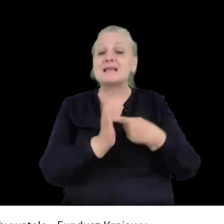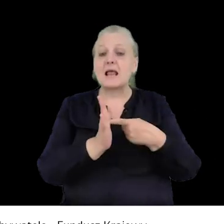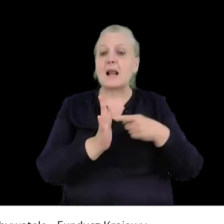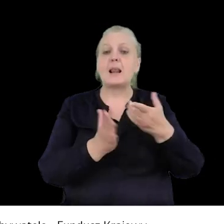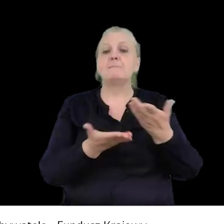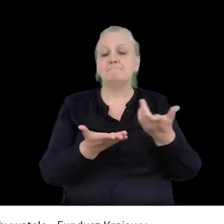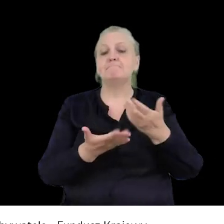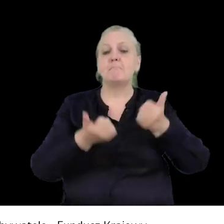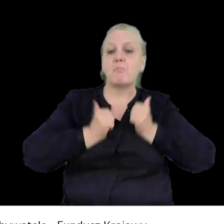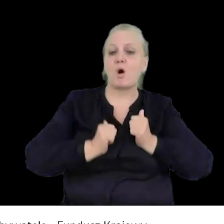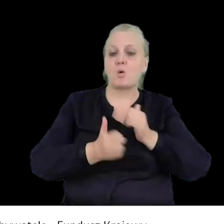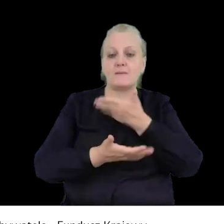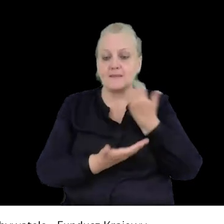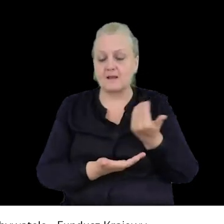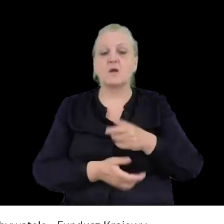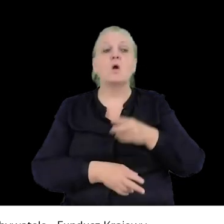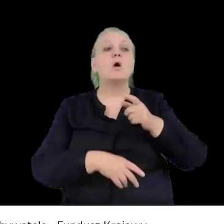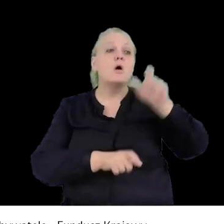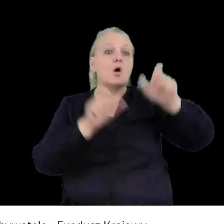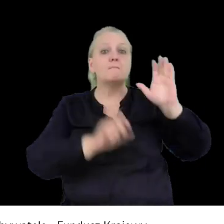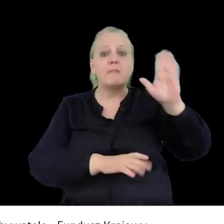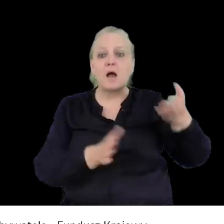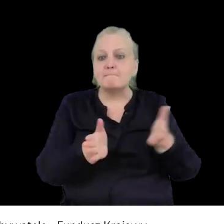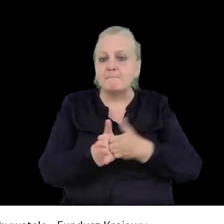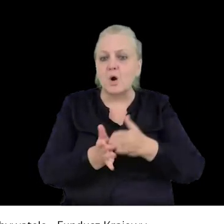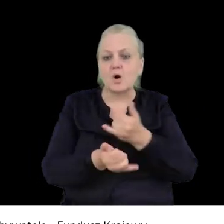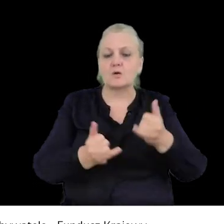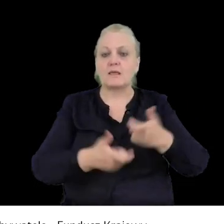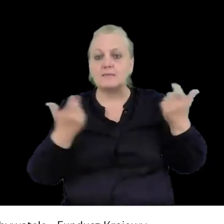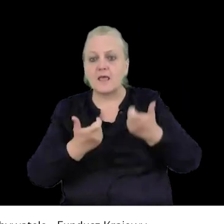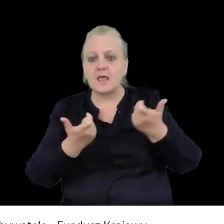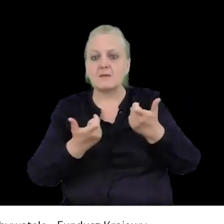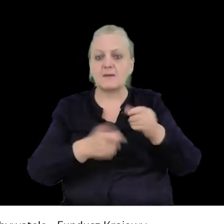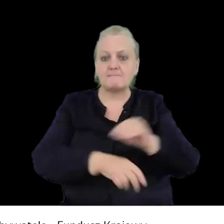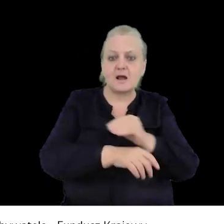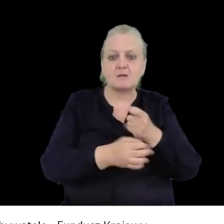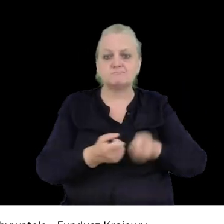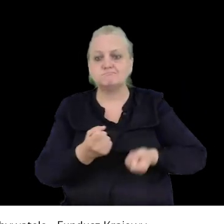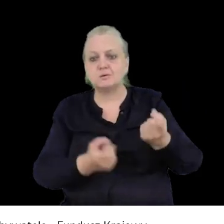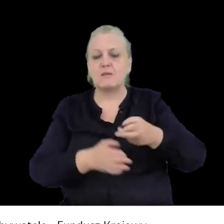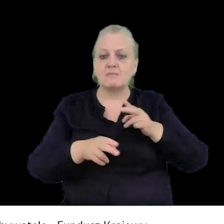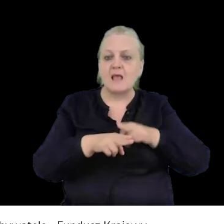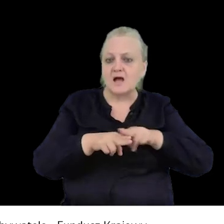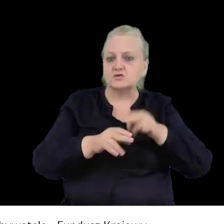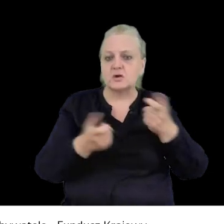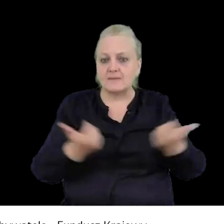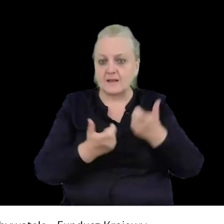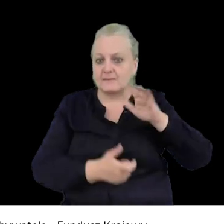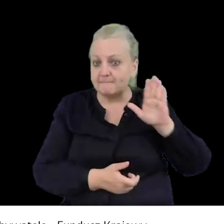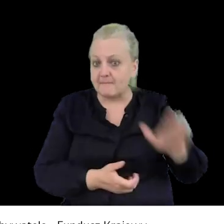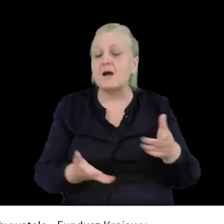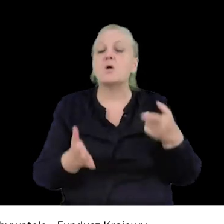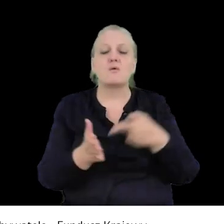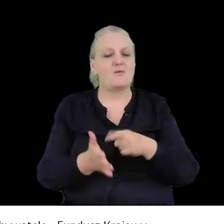się, jeżeli uczestnicy posiadają przy sobie broń, bądź jakieś niebezpieczne materiały, czy narzędzia, jeżeli